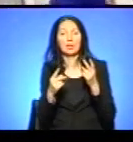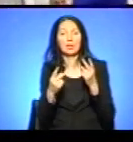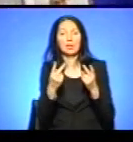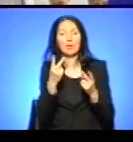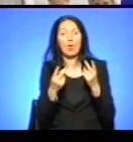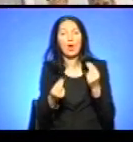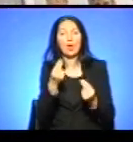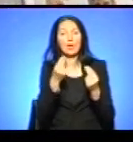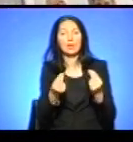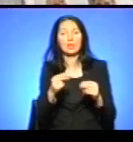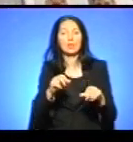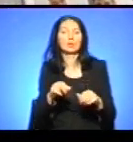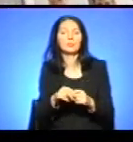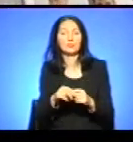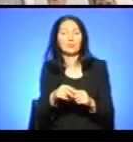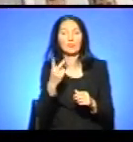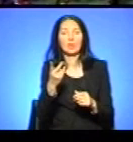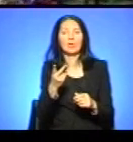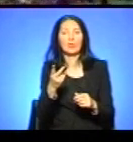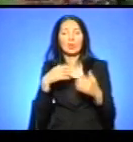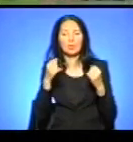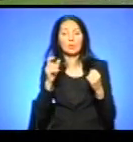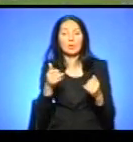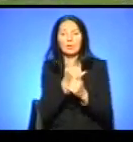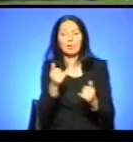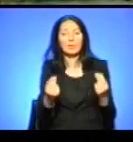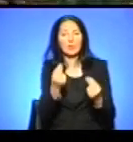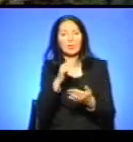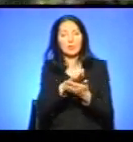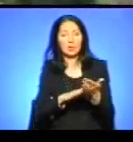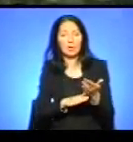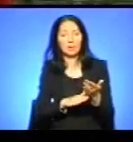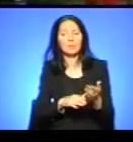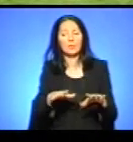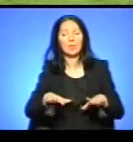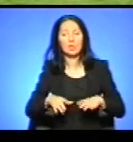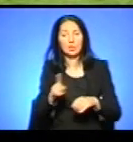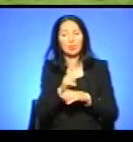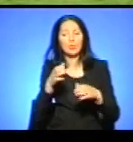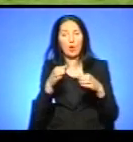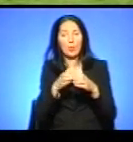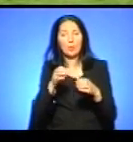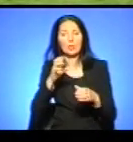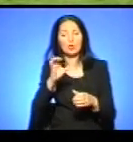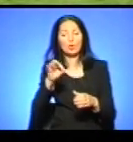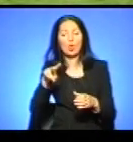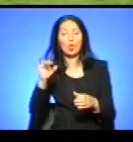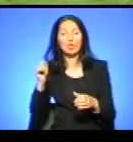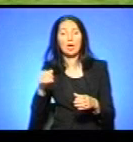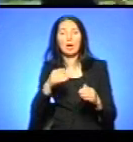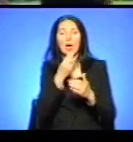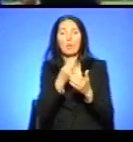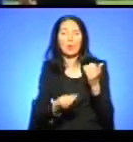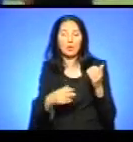поламали двох наших ігроків. Тренер тернопільської команди Тарас Соломчак поразку своїх